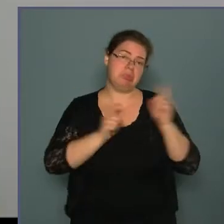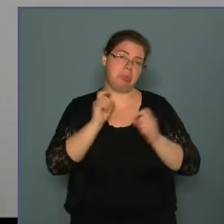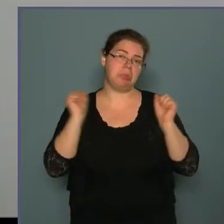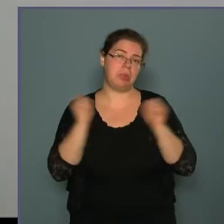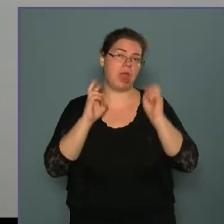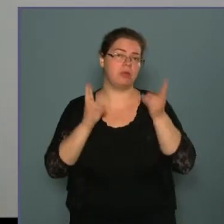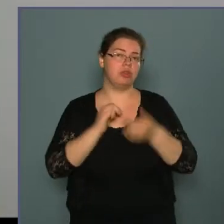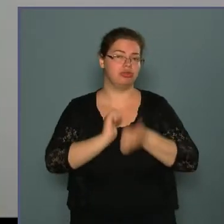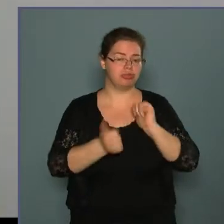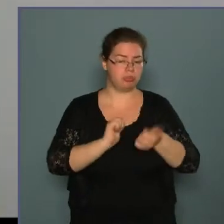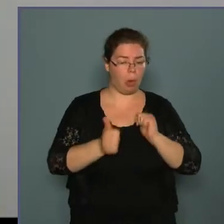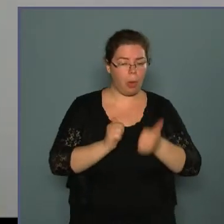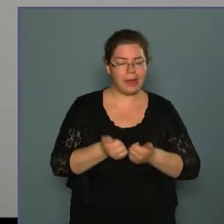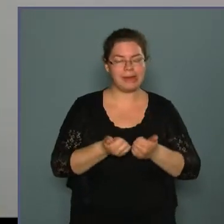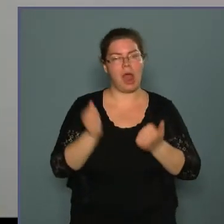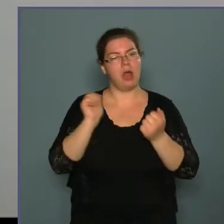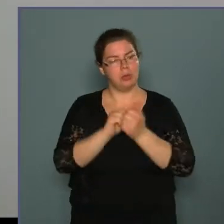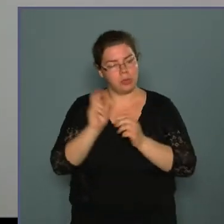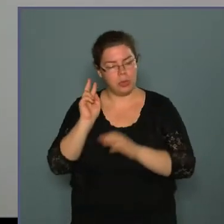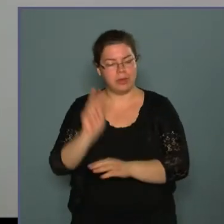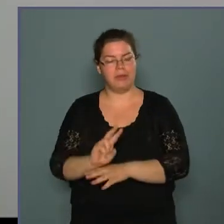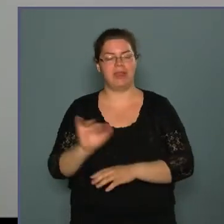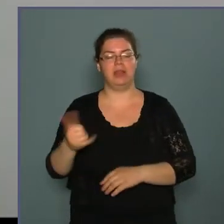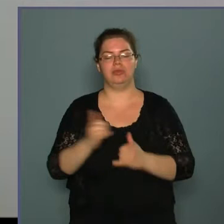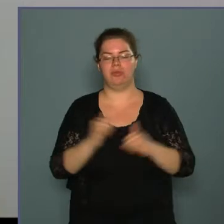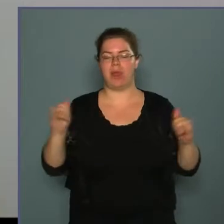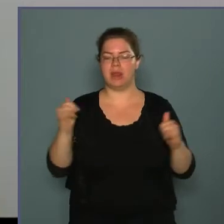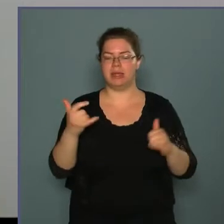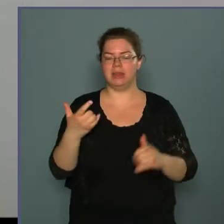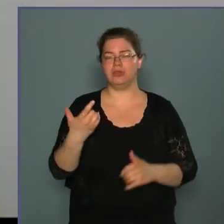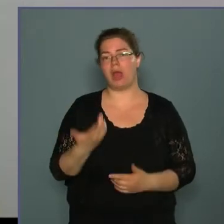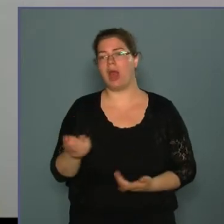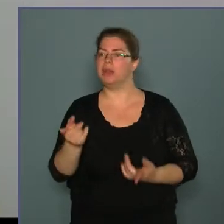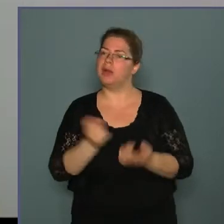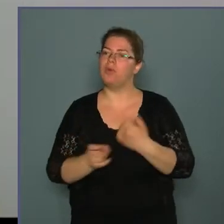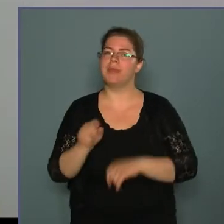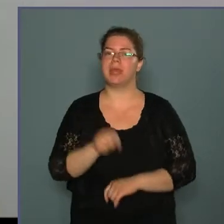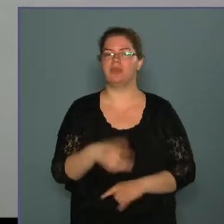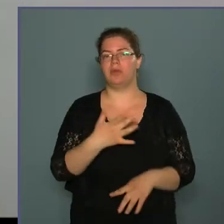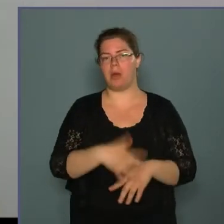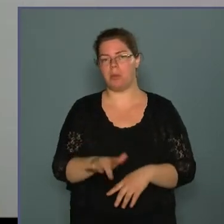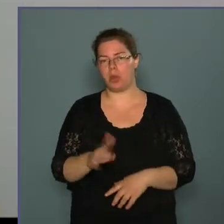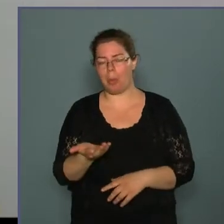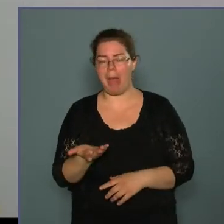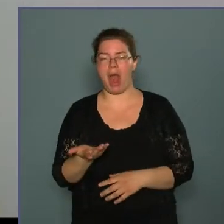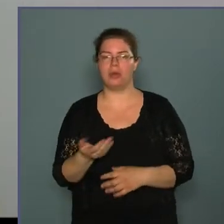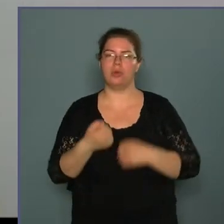hogy a sportra komoly odafigyeléssel és fejlesztések ide vonzásával próbálunk,